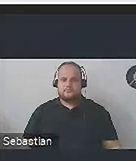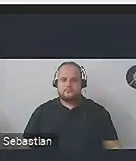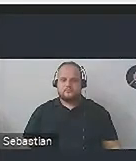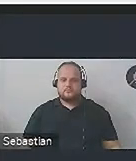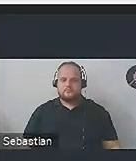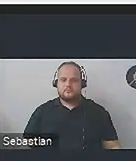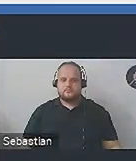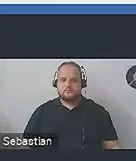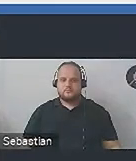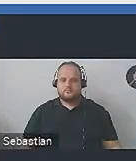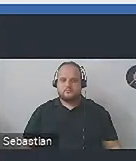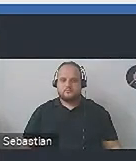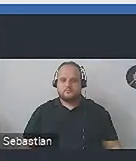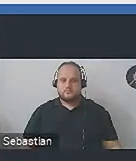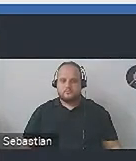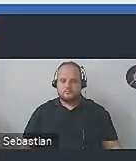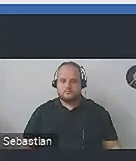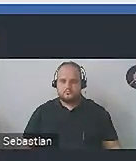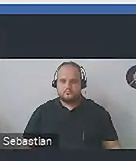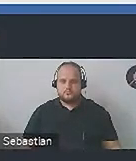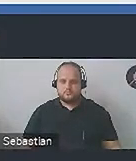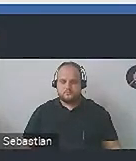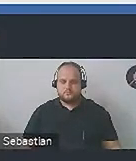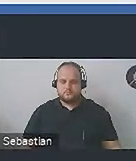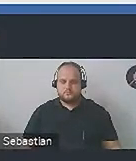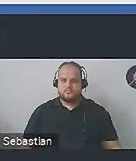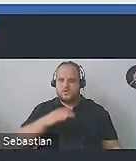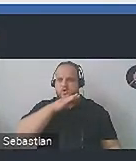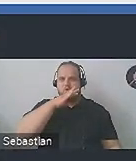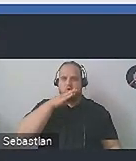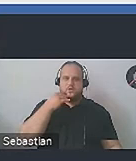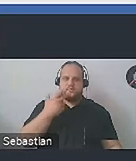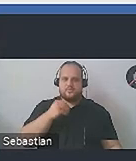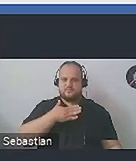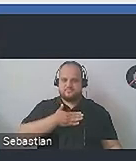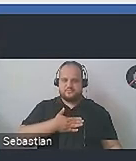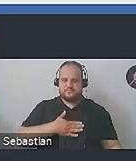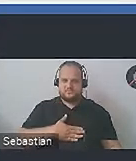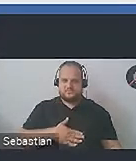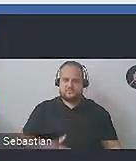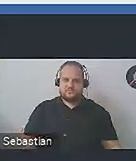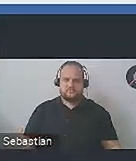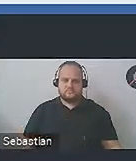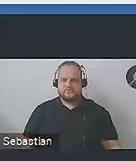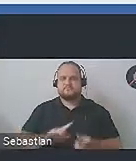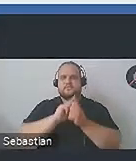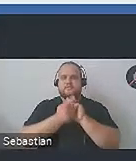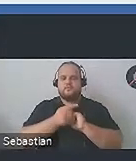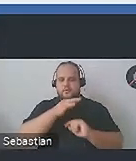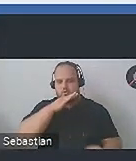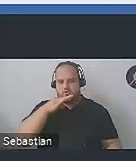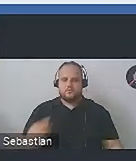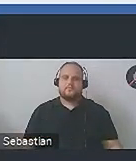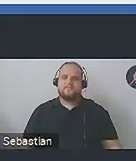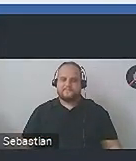O, ale widzę, że to drugie pytanie, to powinno, te kolorki są takie troszeczkę mało przyjazne, żeby było widać. To zaraz zmienimy. Proszę.